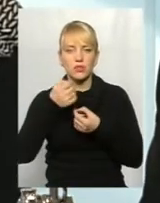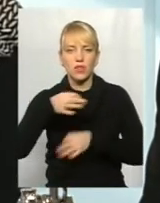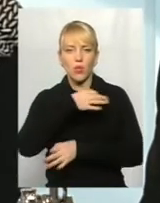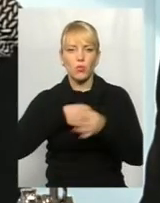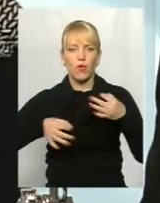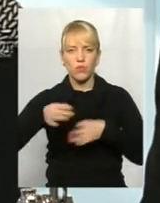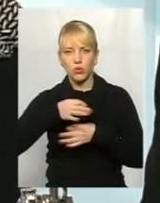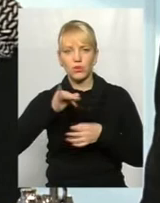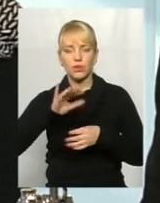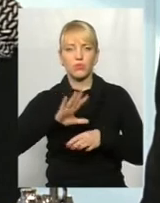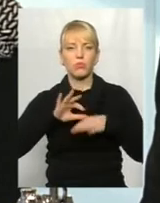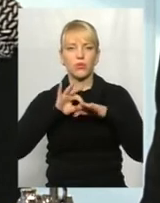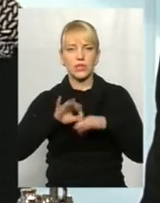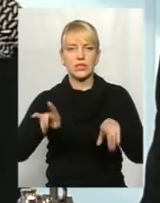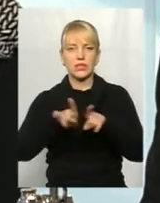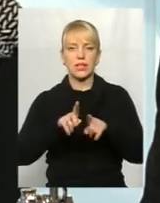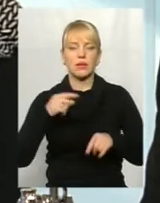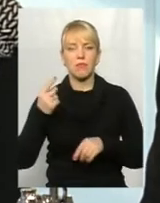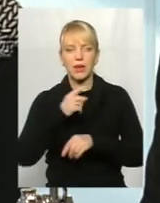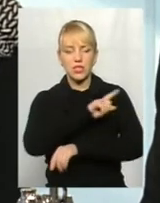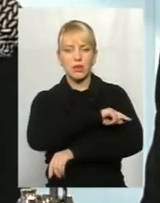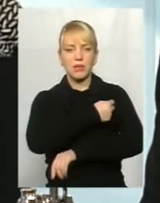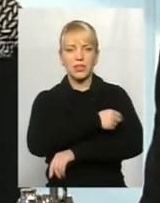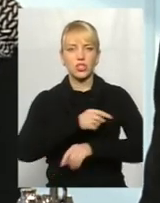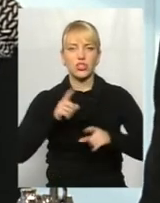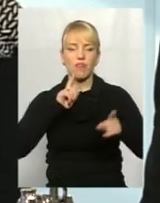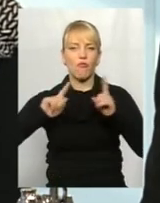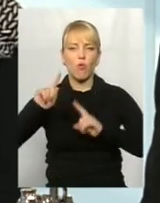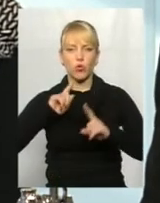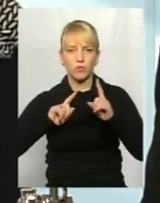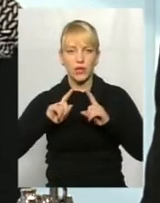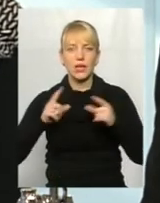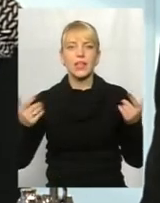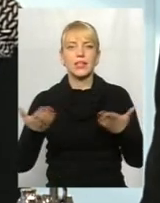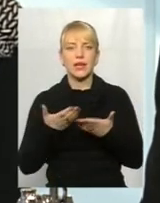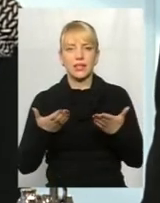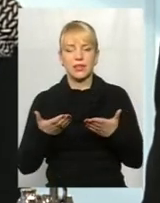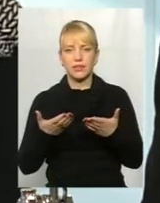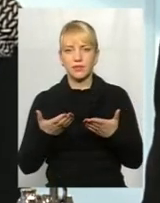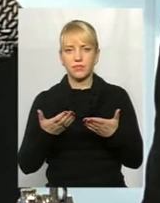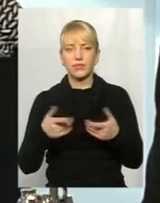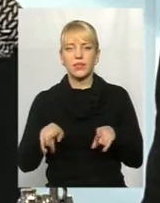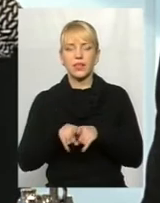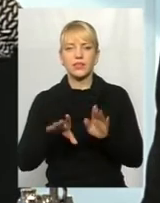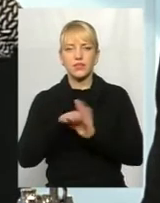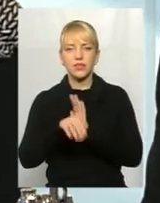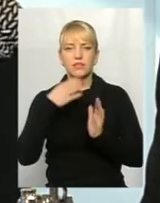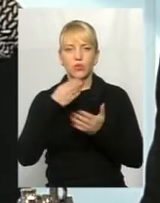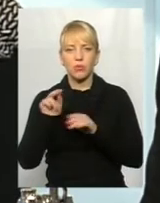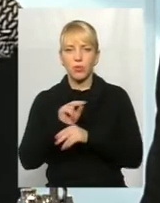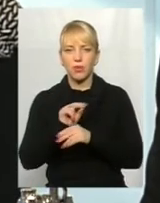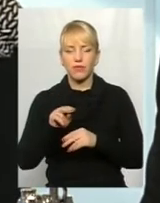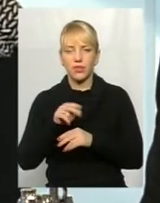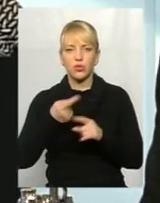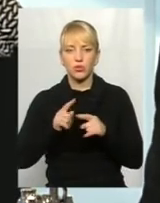був проведений такий перший міський медичний форум, який теж вніс свої поправки до